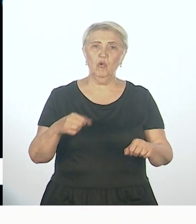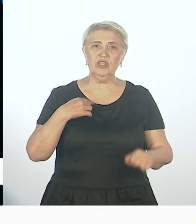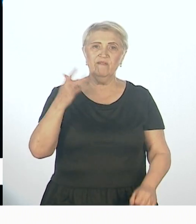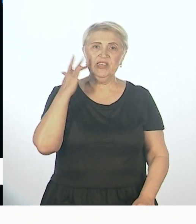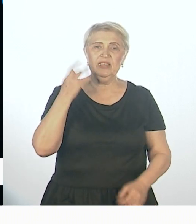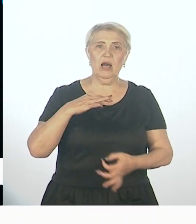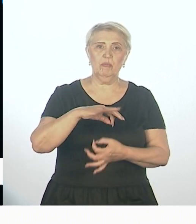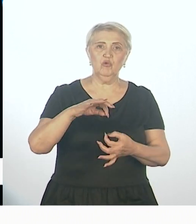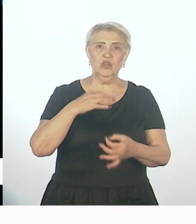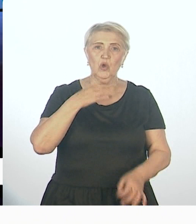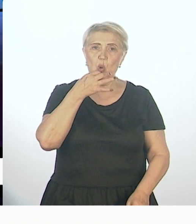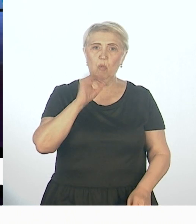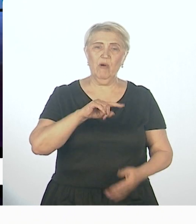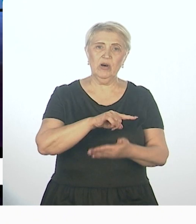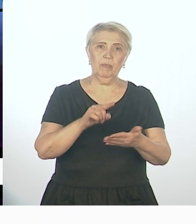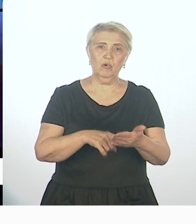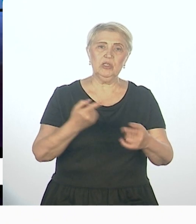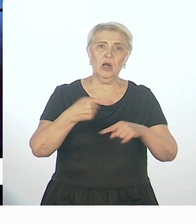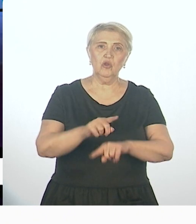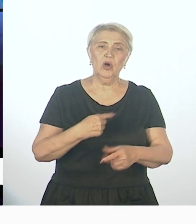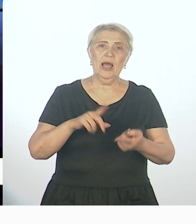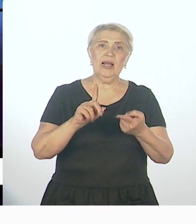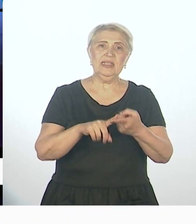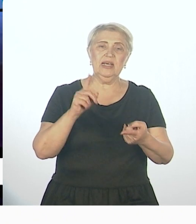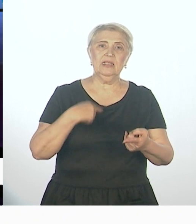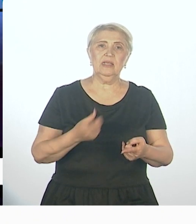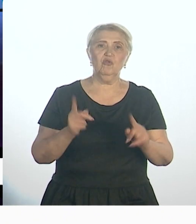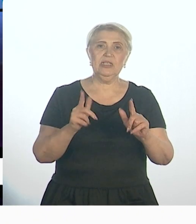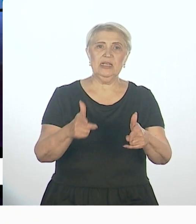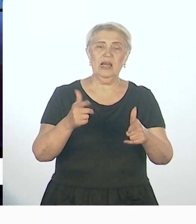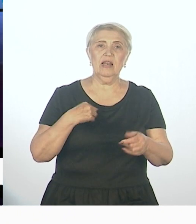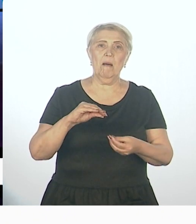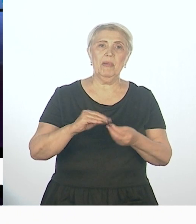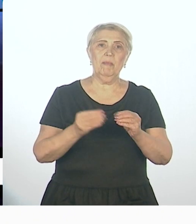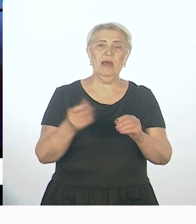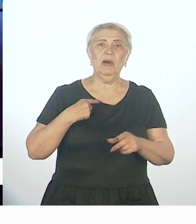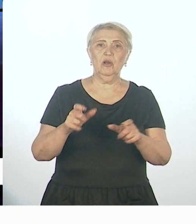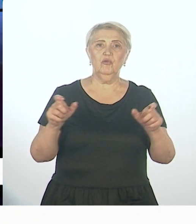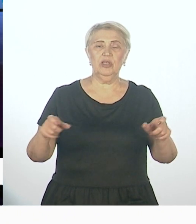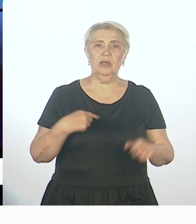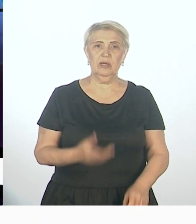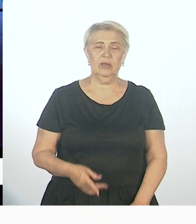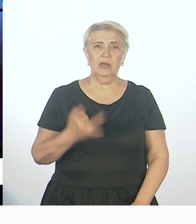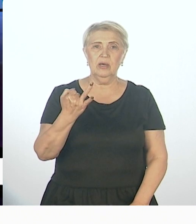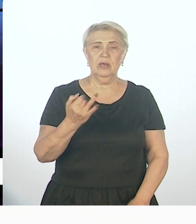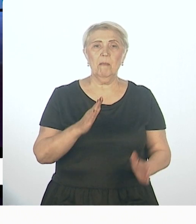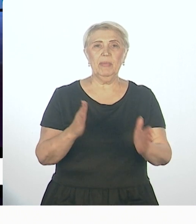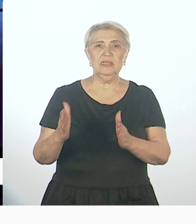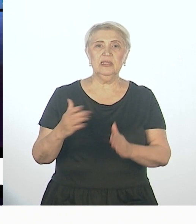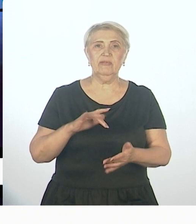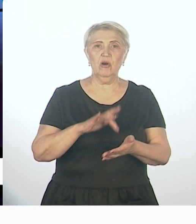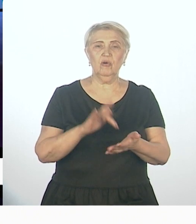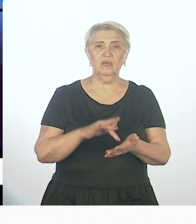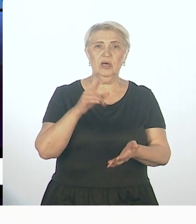обсудить любой вопрос, который касается реальной проблемы людей. позиция руководства города, она, как говорится,